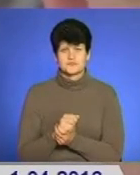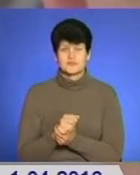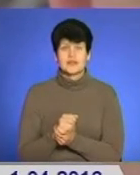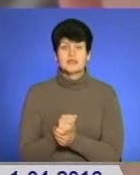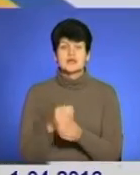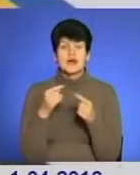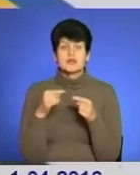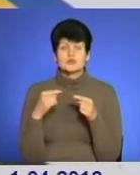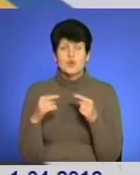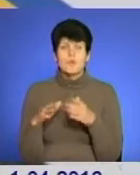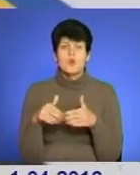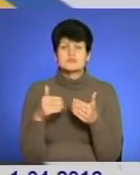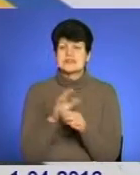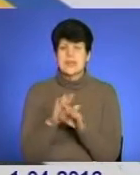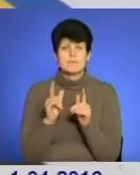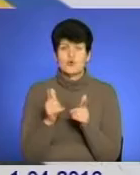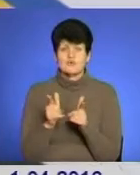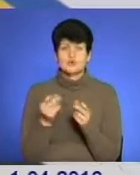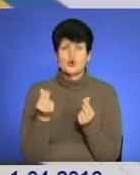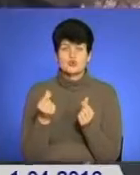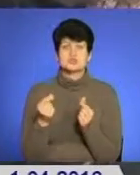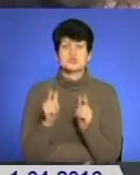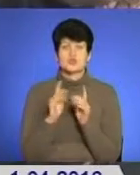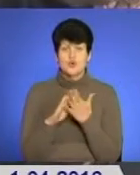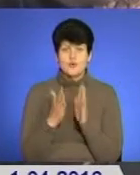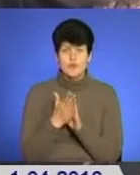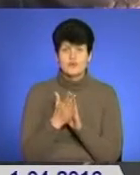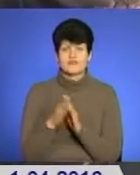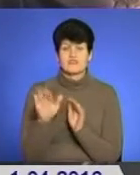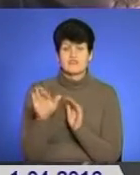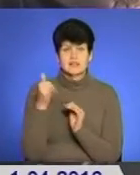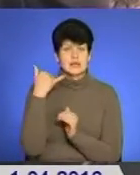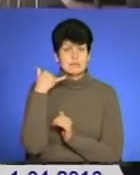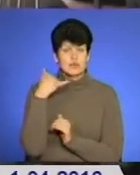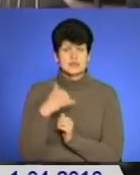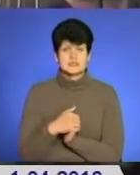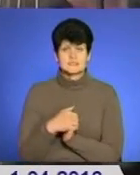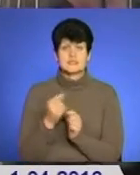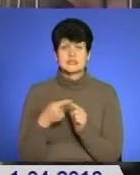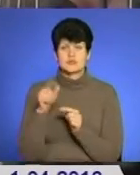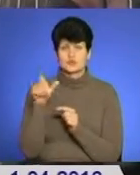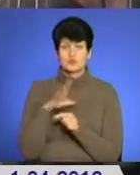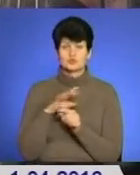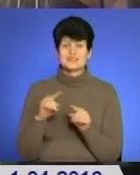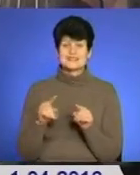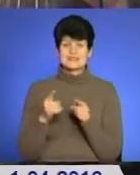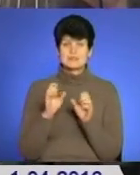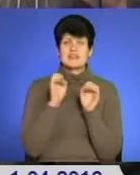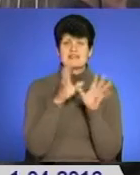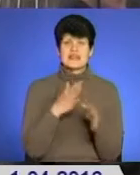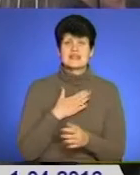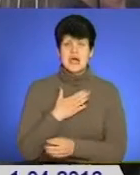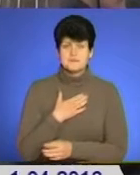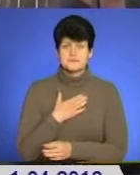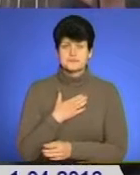пропозицій тернополяни не погодилися. Від грошей відмовилися і викликали поліцію. Дана особа була затримана і передана нам.